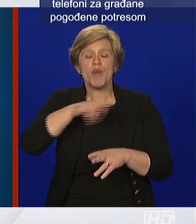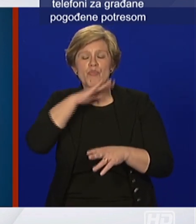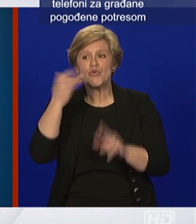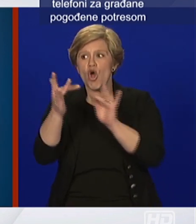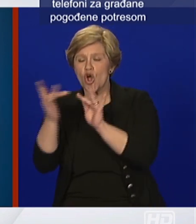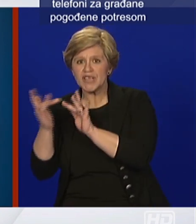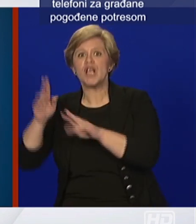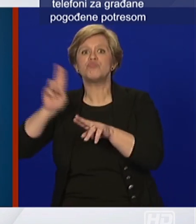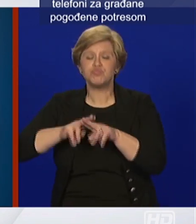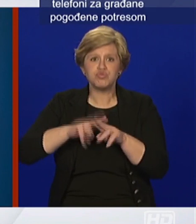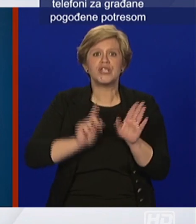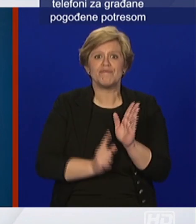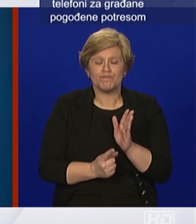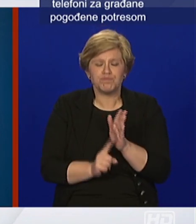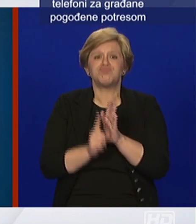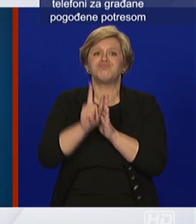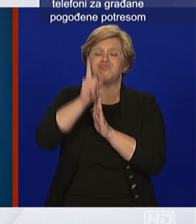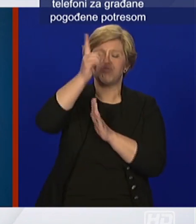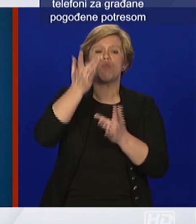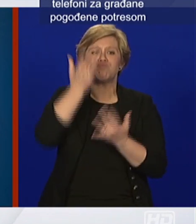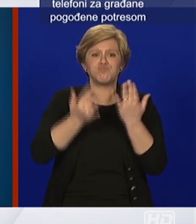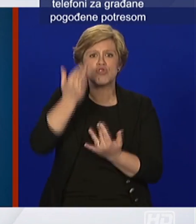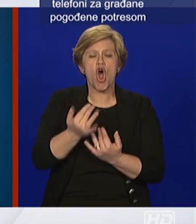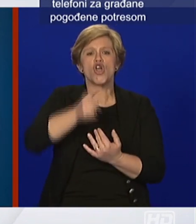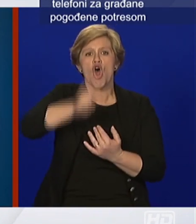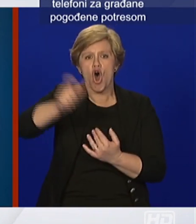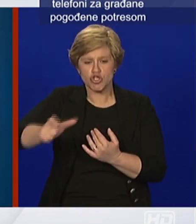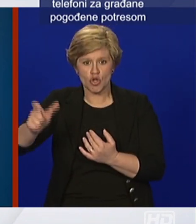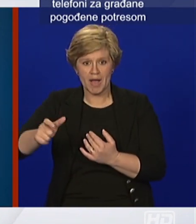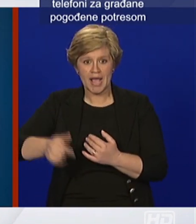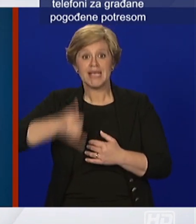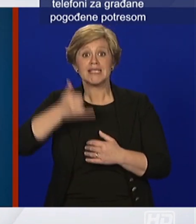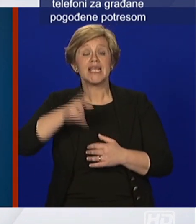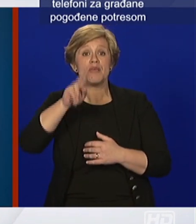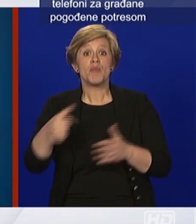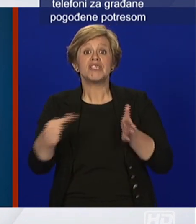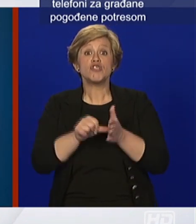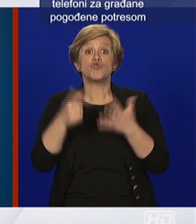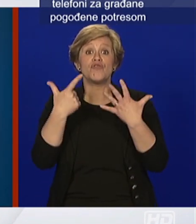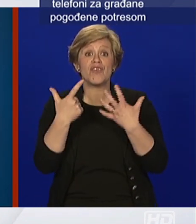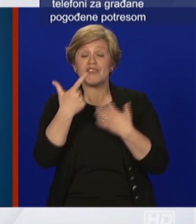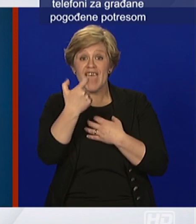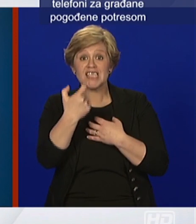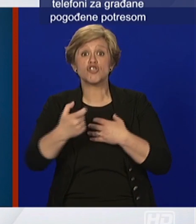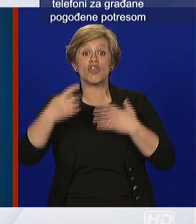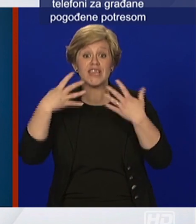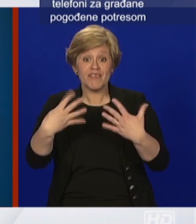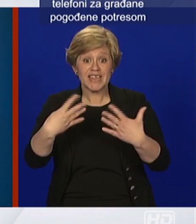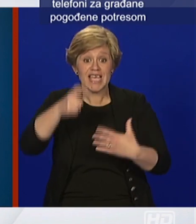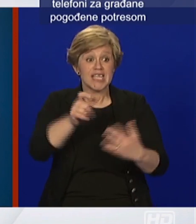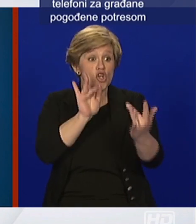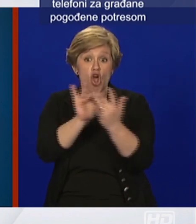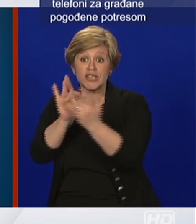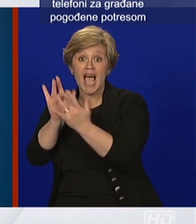rasti. U ovom momentu imamo 1290 kontakata od dokazanih